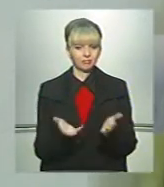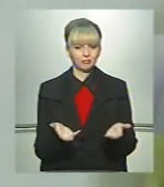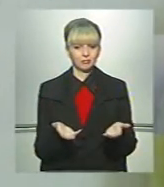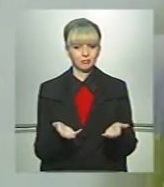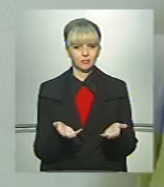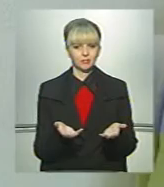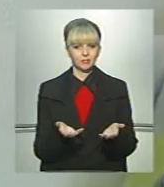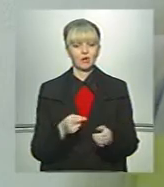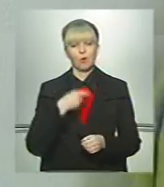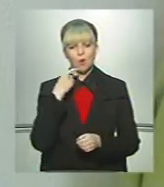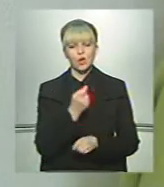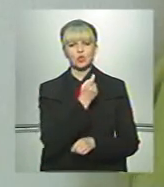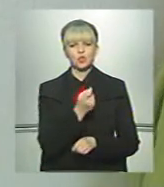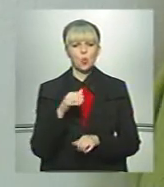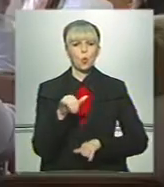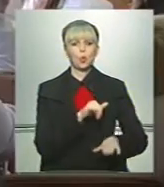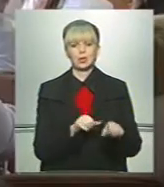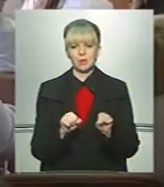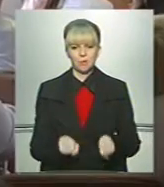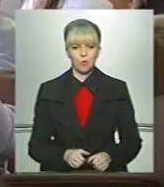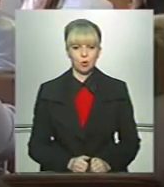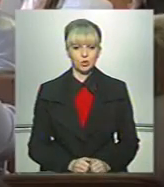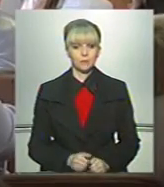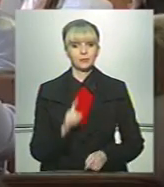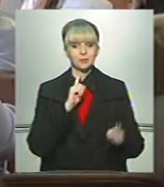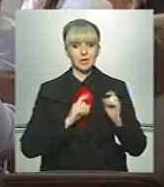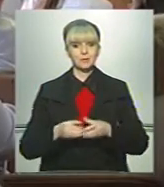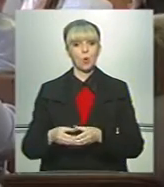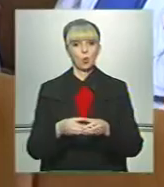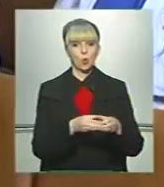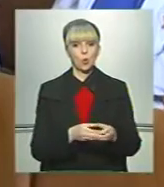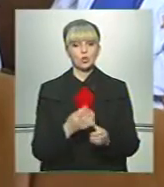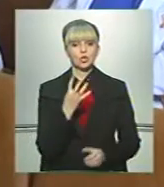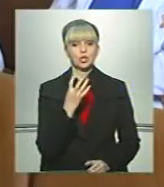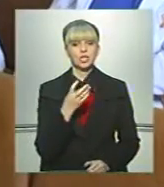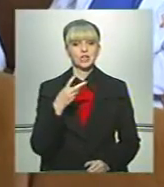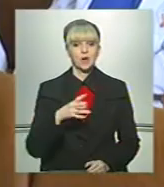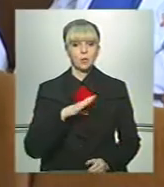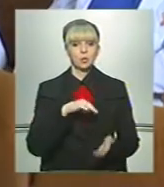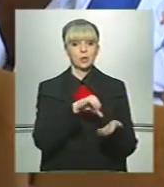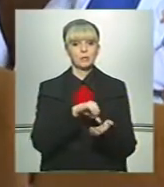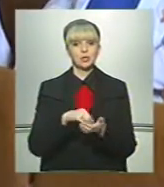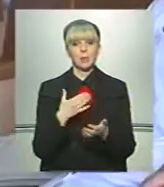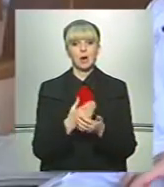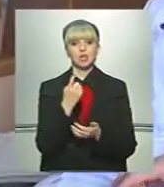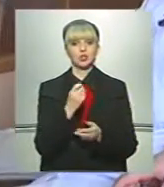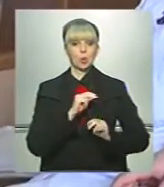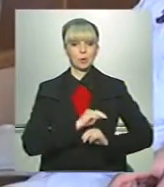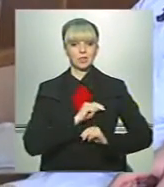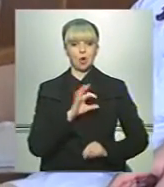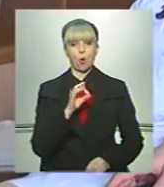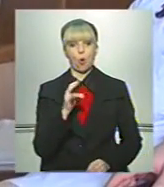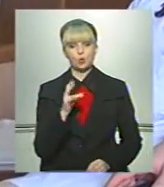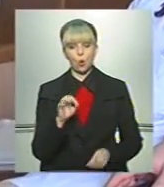і говорили, стукали куди можна. На зборах колективу з 420 були присутніми майже 100 працівників